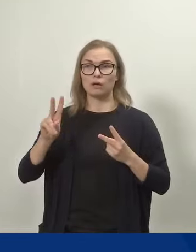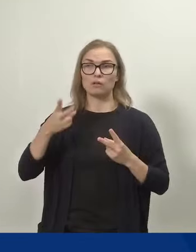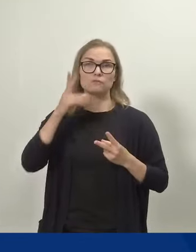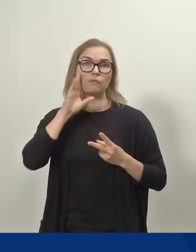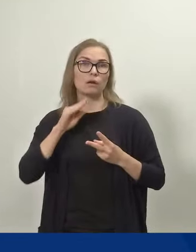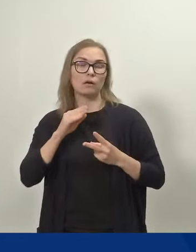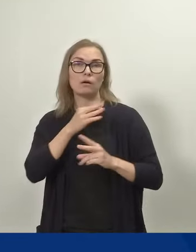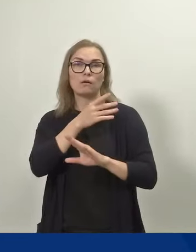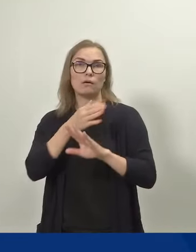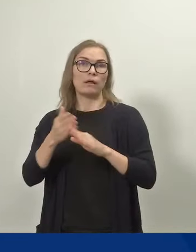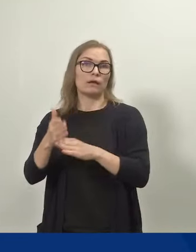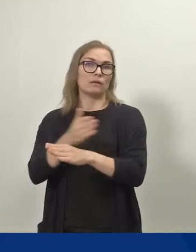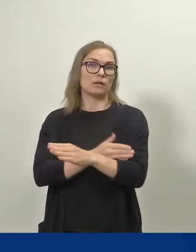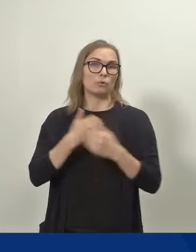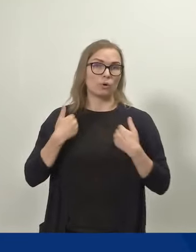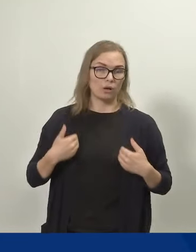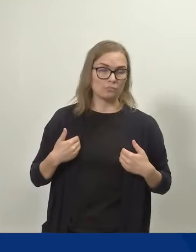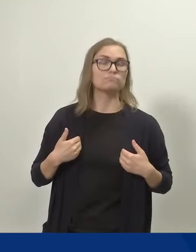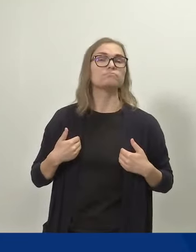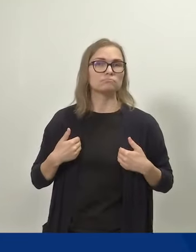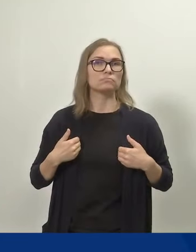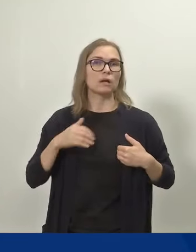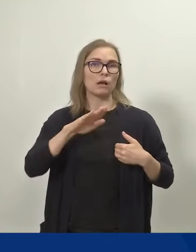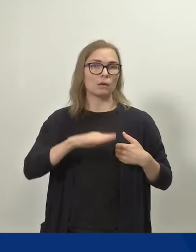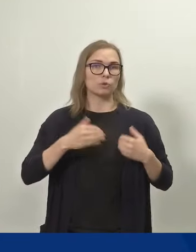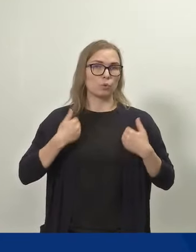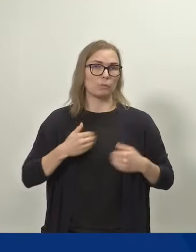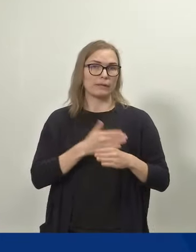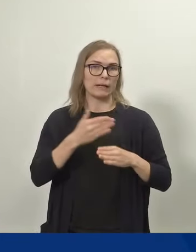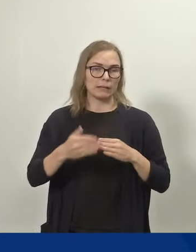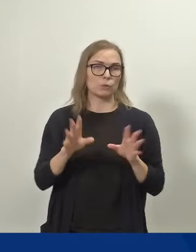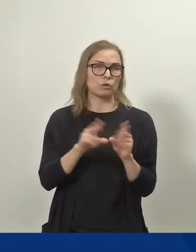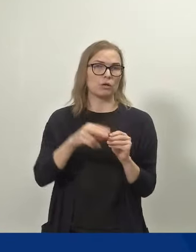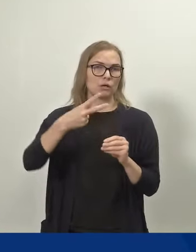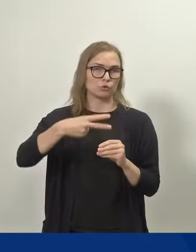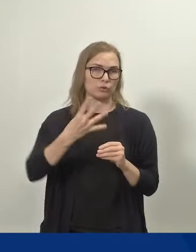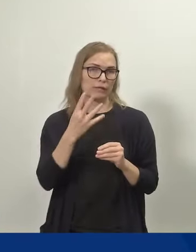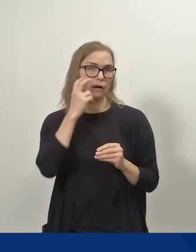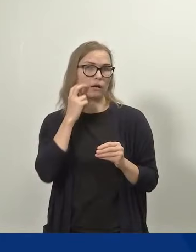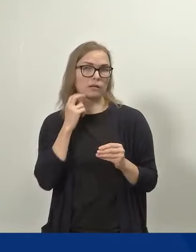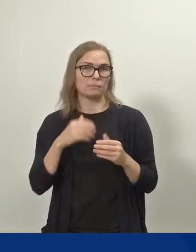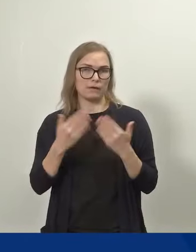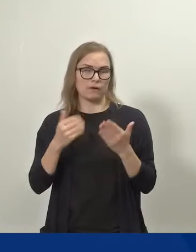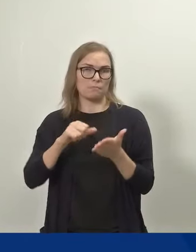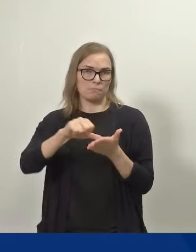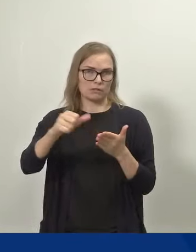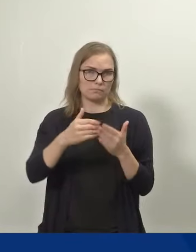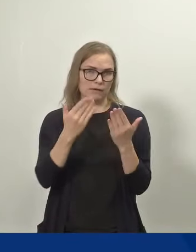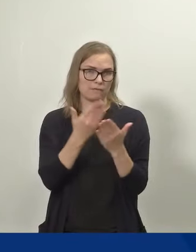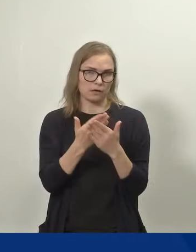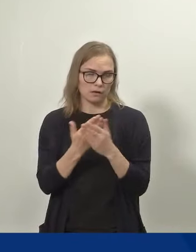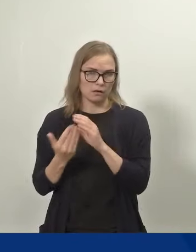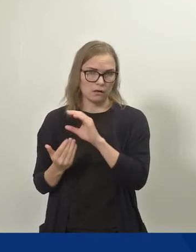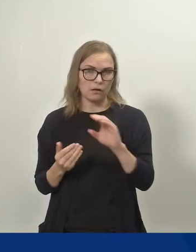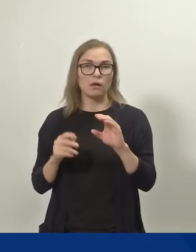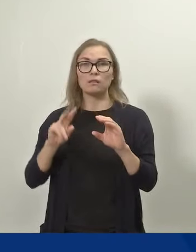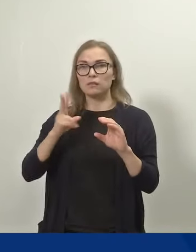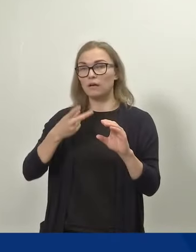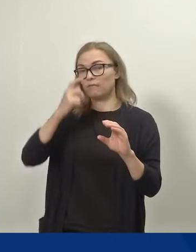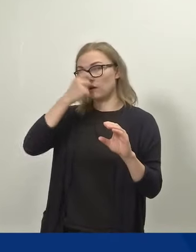maksettaisin vanhempainrahaa lapsen kuoleman jälkeen 24 arkipäivää tai enintään niin monelta päivältä, kun